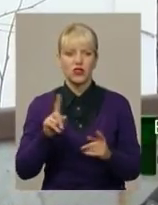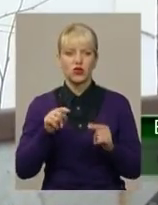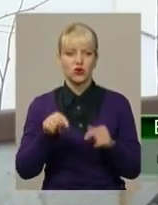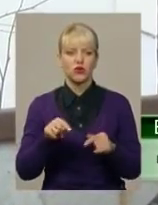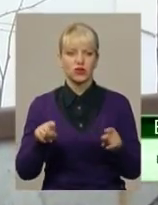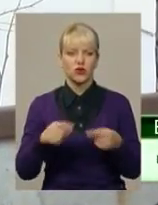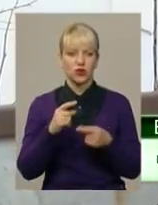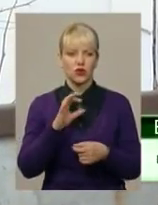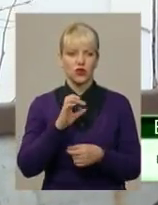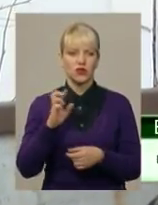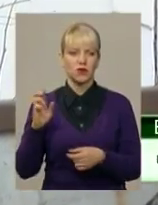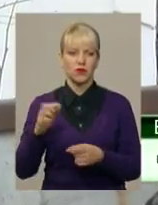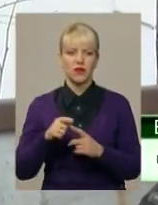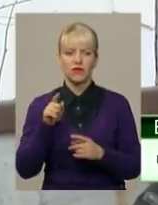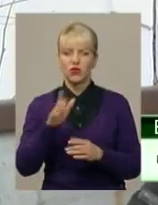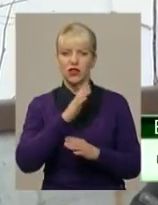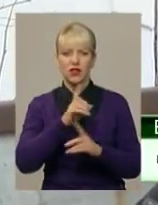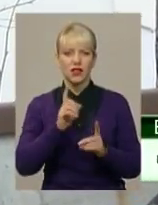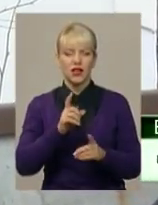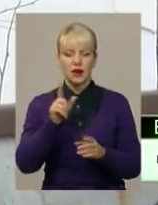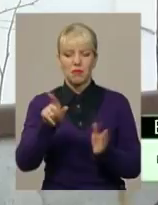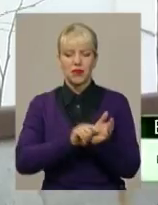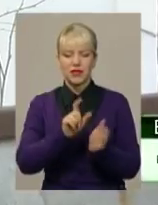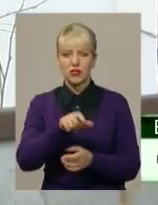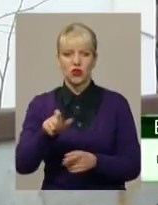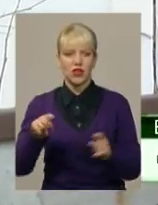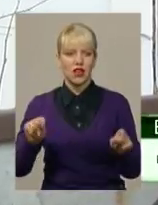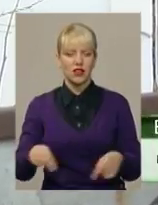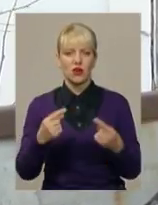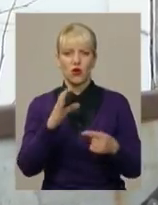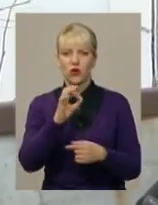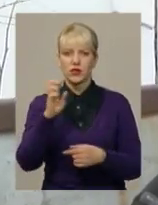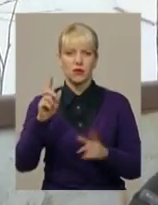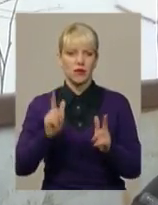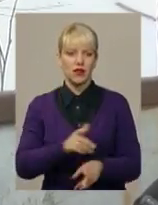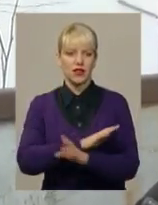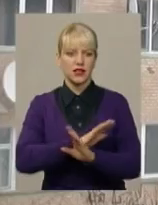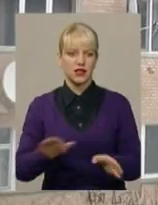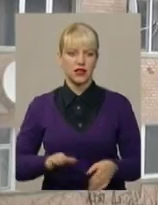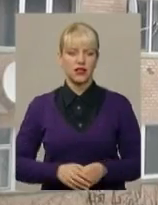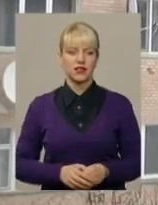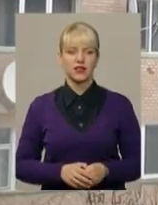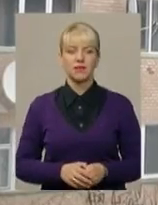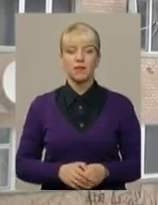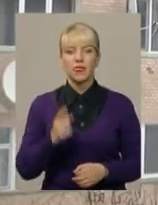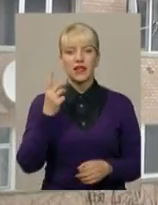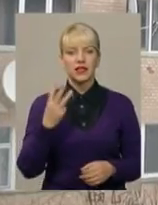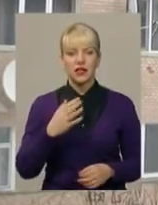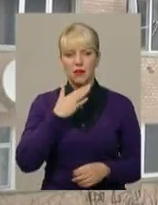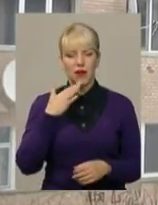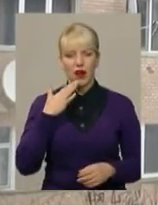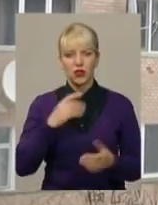не створюється того, що багато пенсіонерів, вони не согласні. Стояло питання, вже збиралися, не согласні. Третина хмельницьких